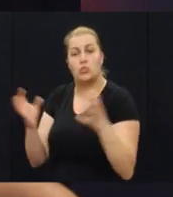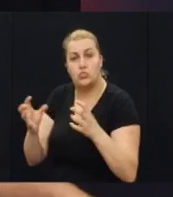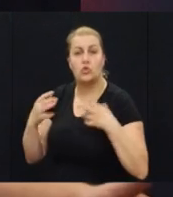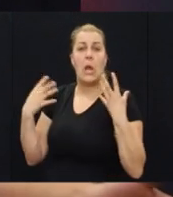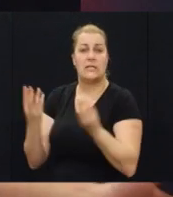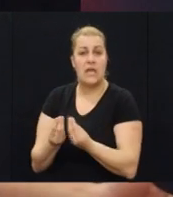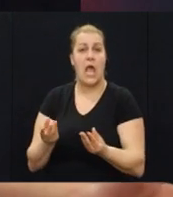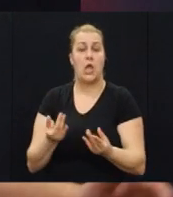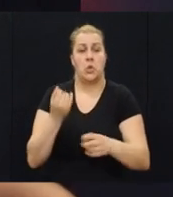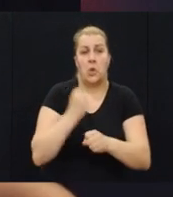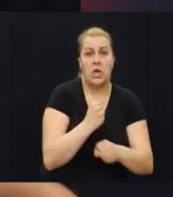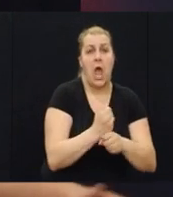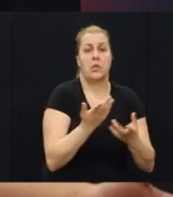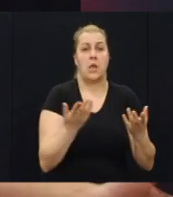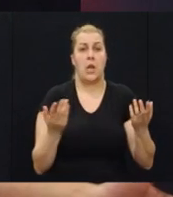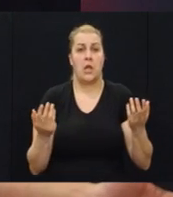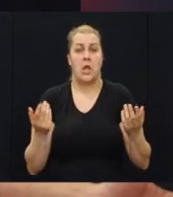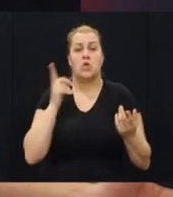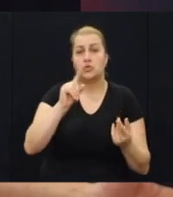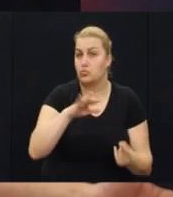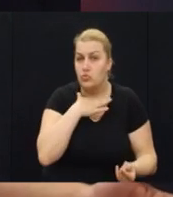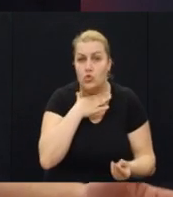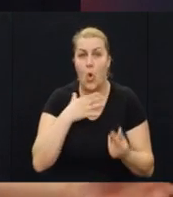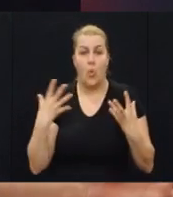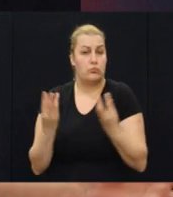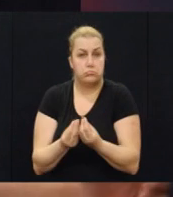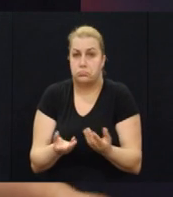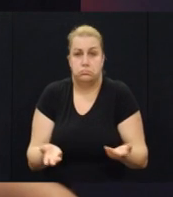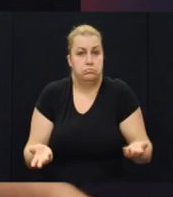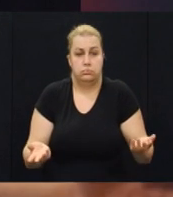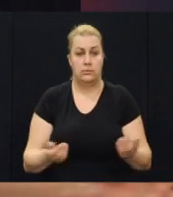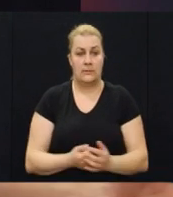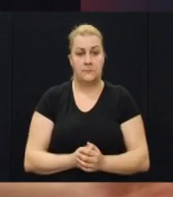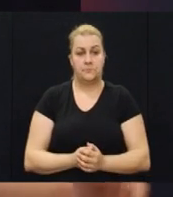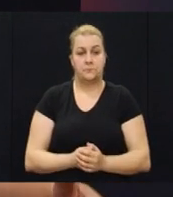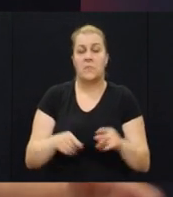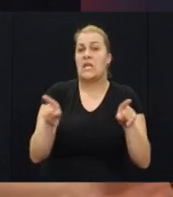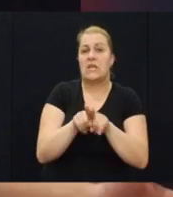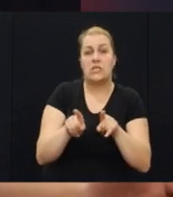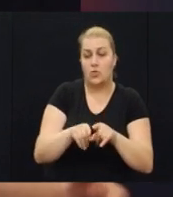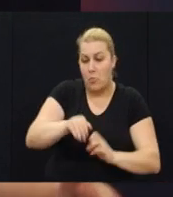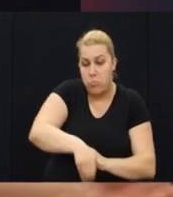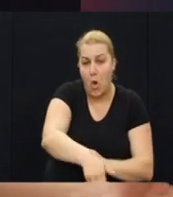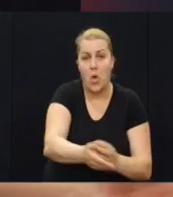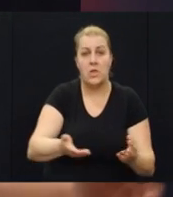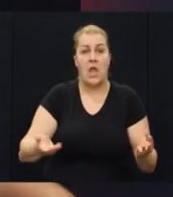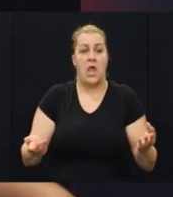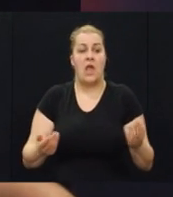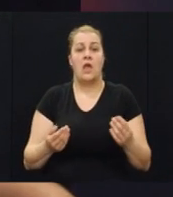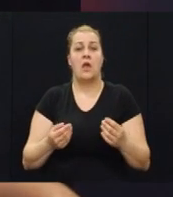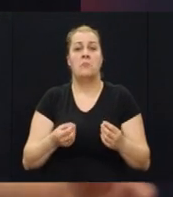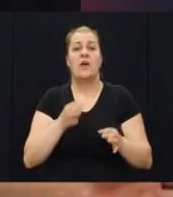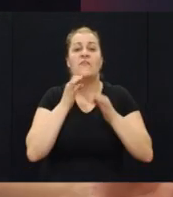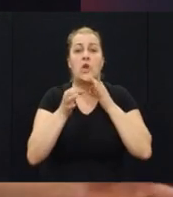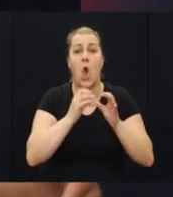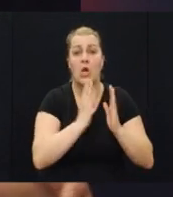zajedno, sve radili, išli u školu. Isto nam je polje, susrećali su